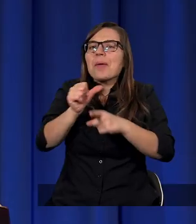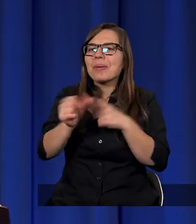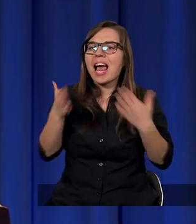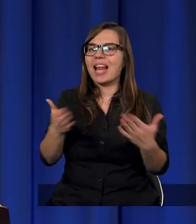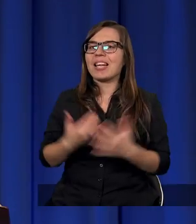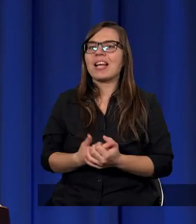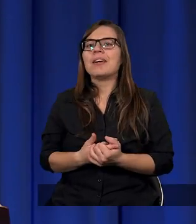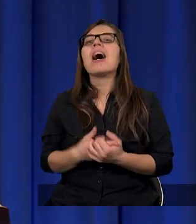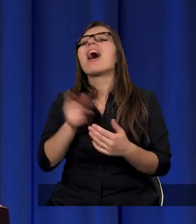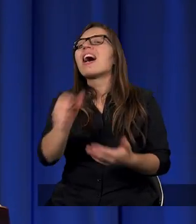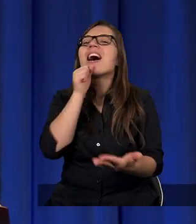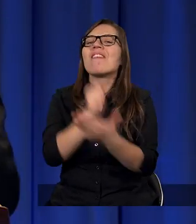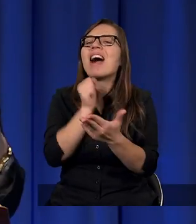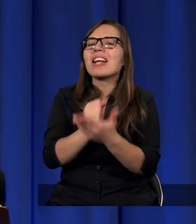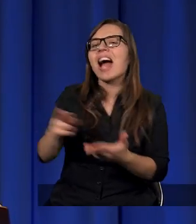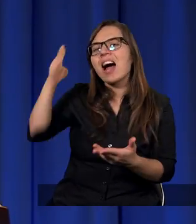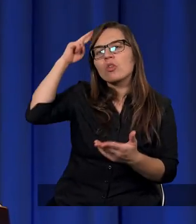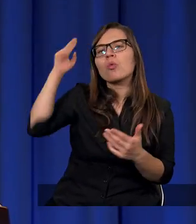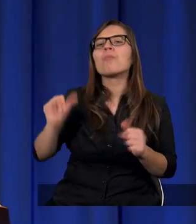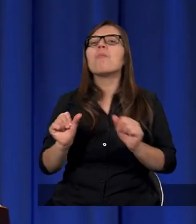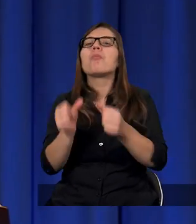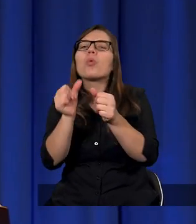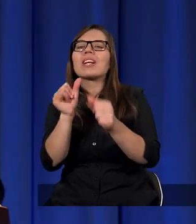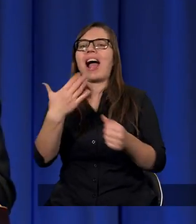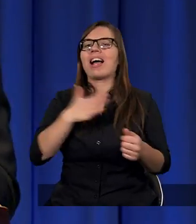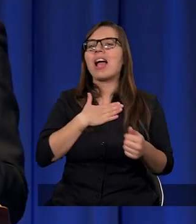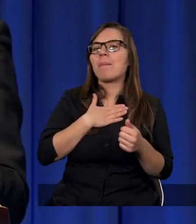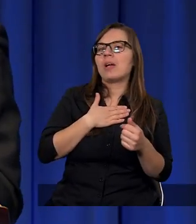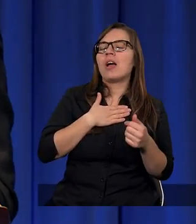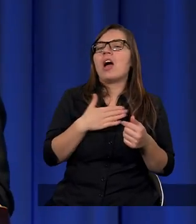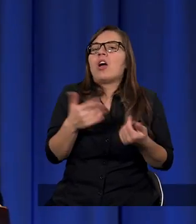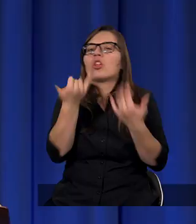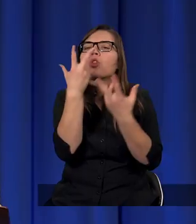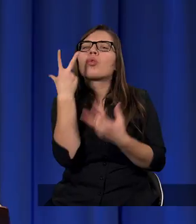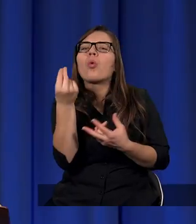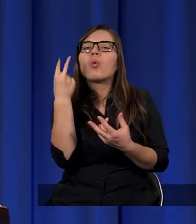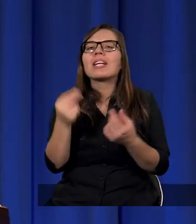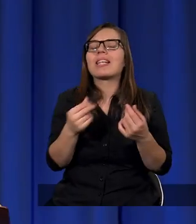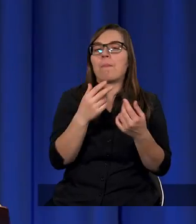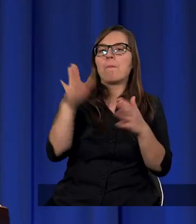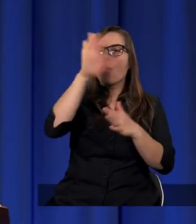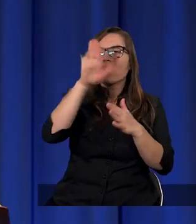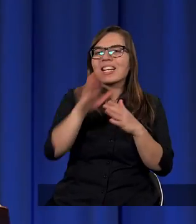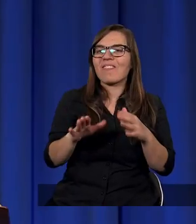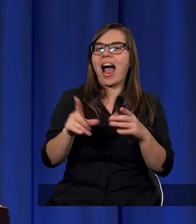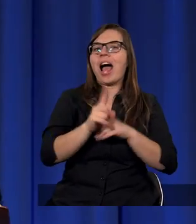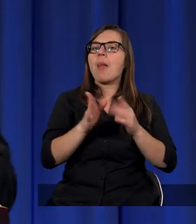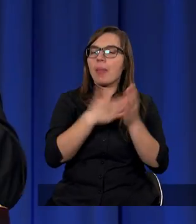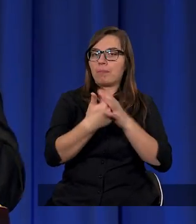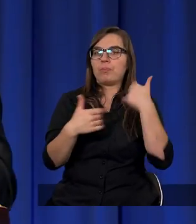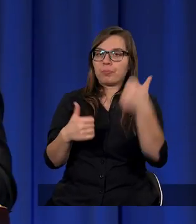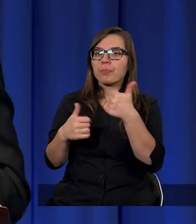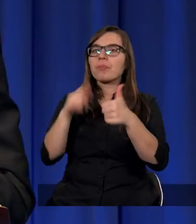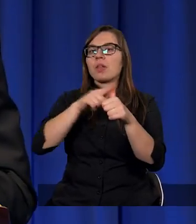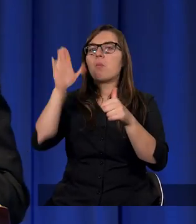I kwestia zrozumienia bóstwa, jakie mamy. Trójcy, trzech osób boskich. To